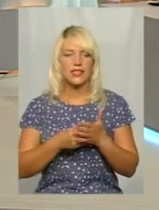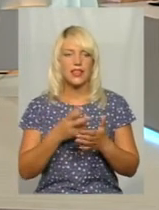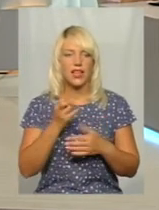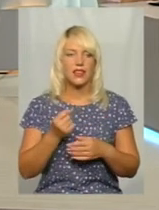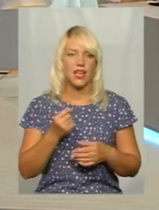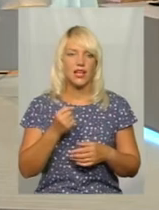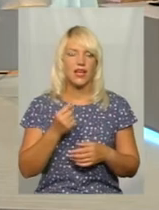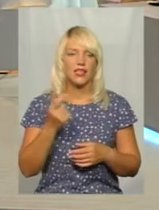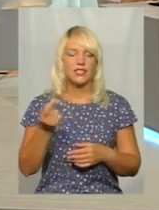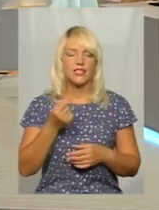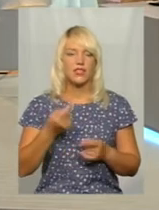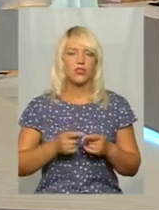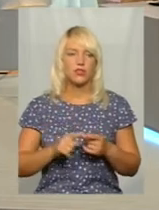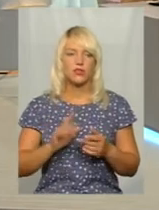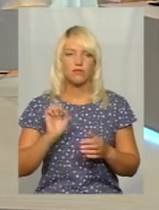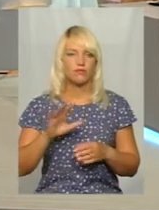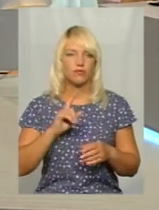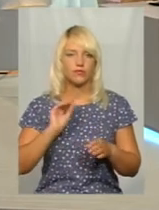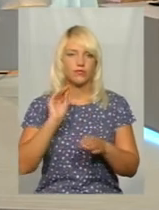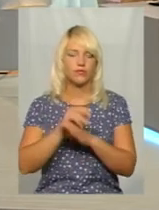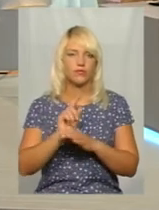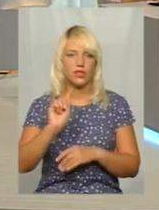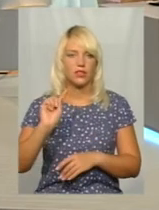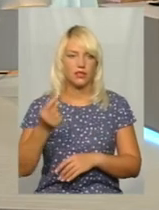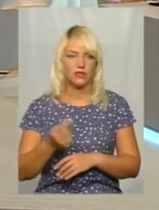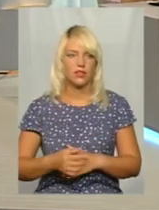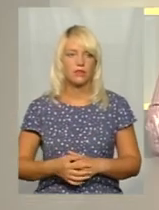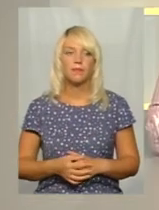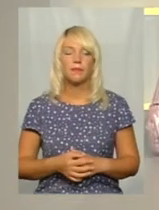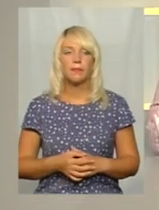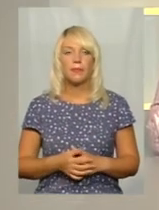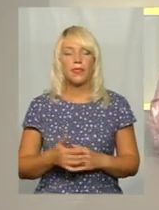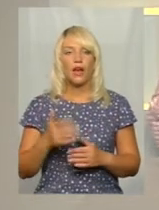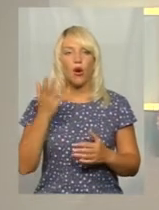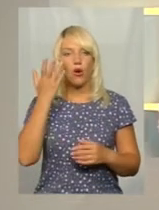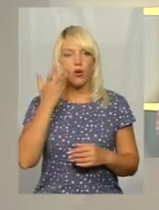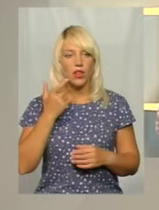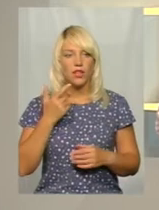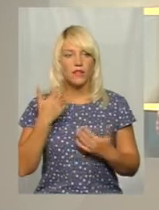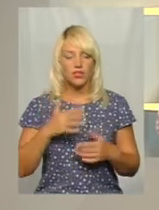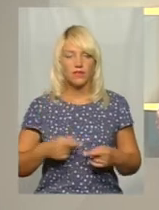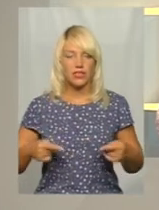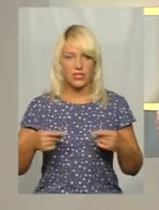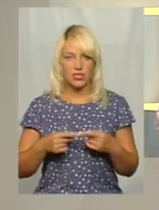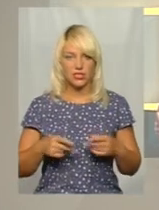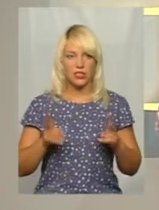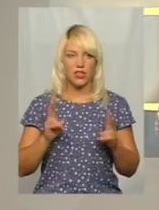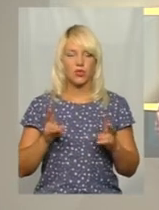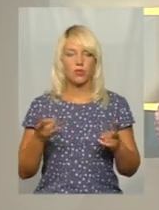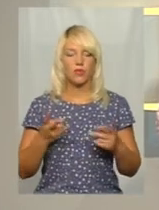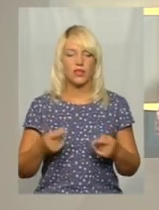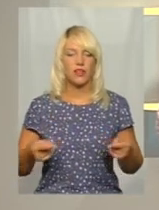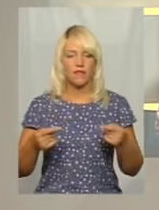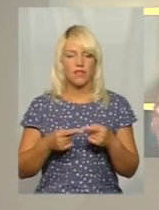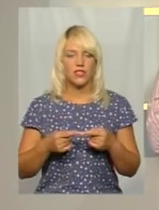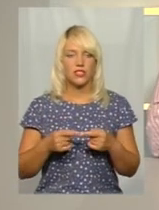можу сказати. Але це не менше гривні. А скажіть, коли визначиться і хто має визначитися